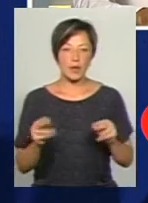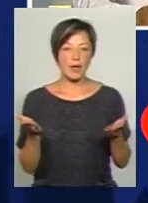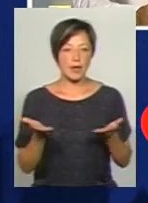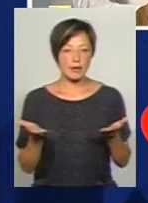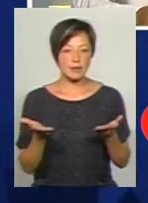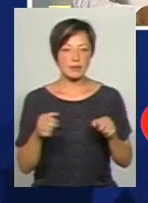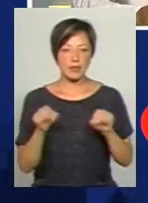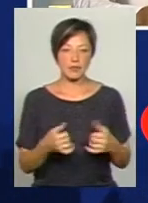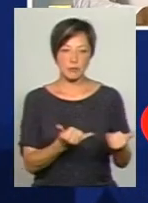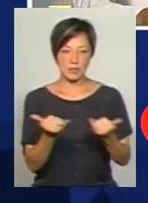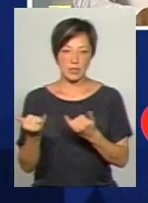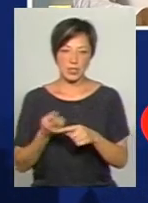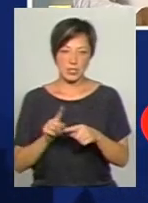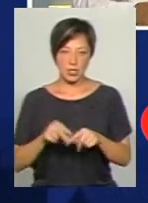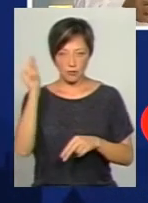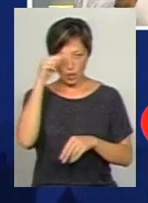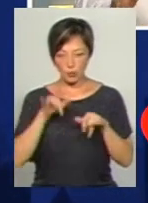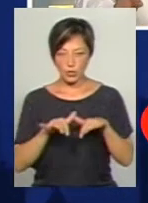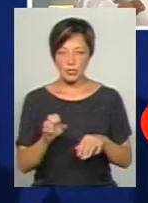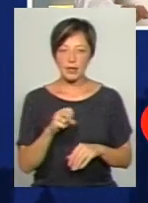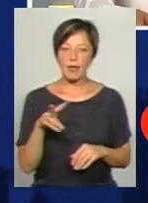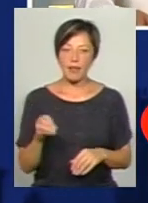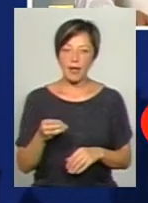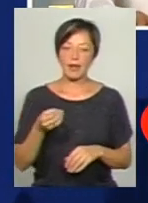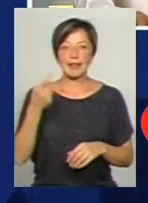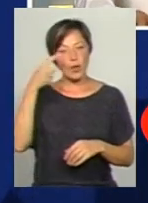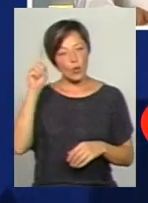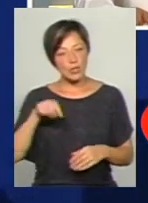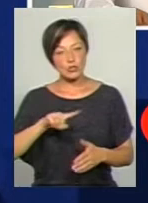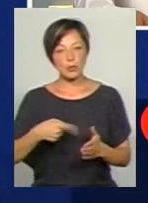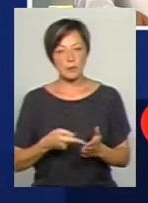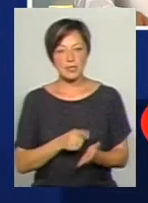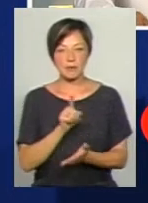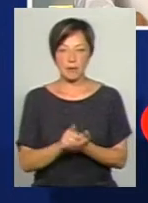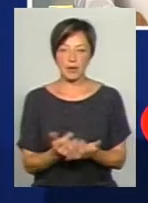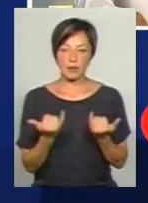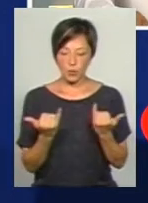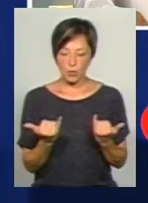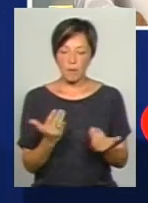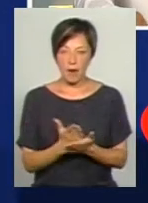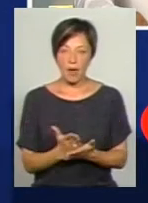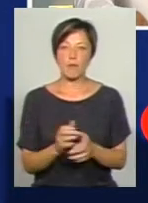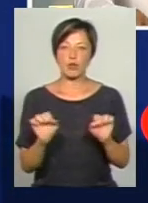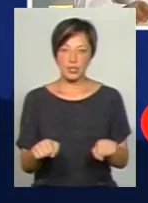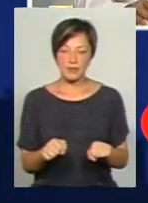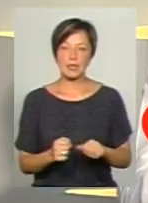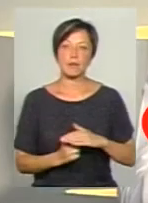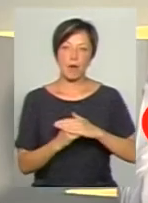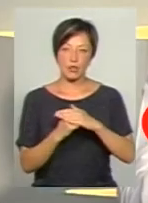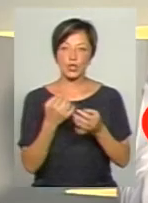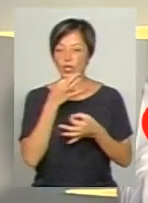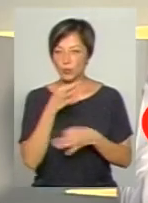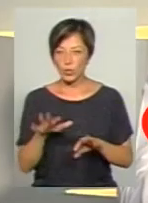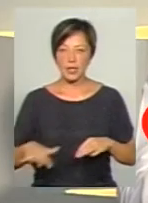здатні забезпечити цей навчальний процес. Але теоретично місто має на сьогодні можливість і нормативну базу, як і будь-які